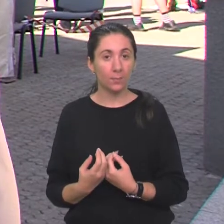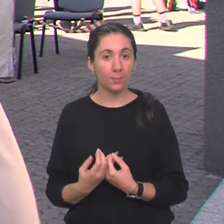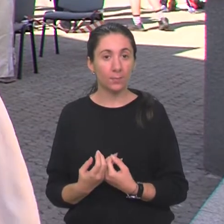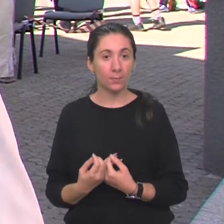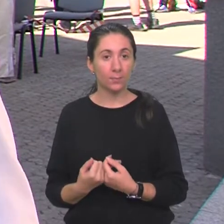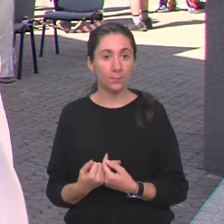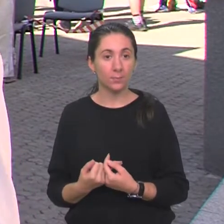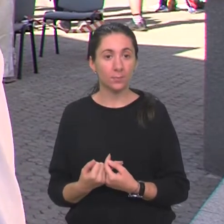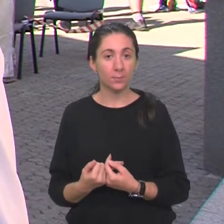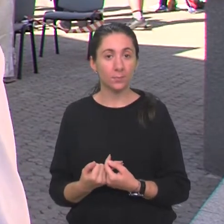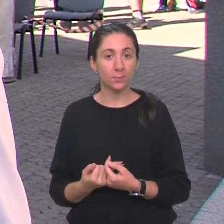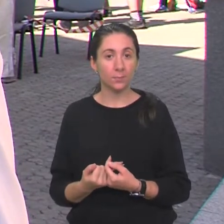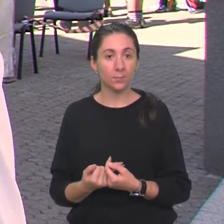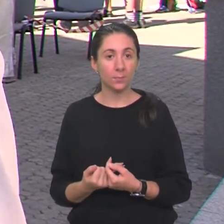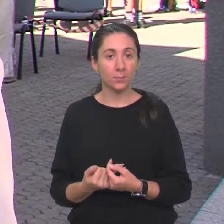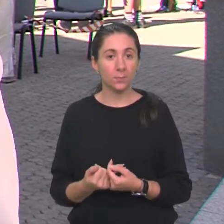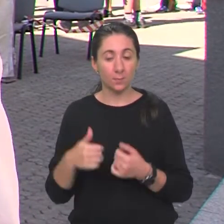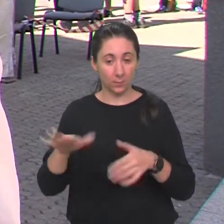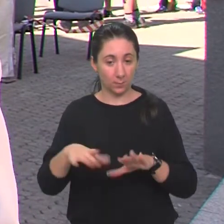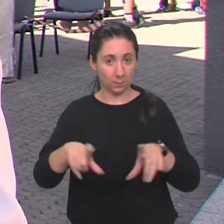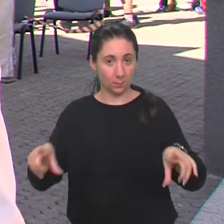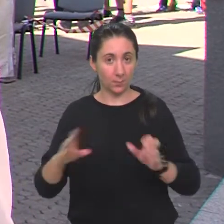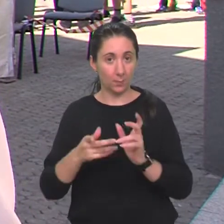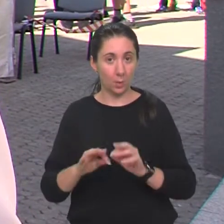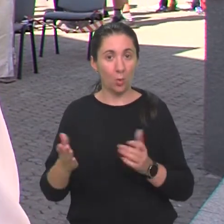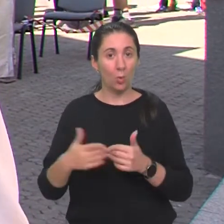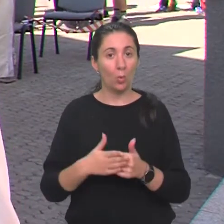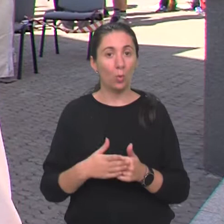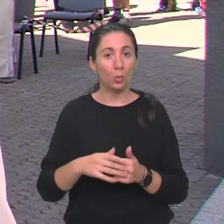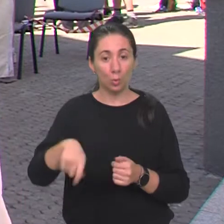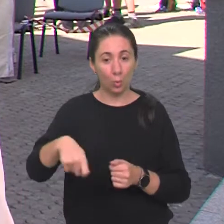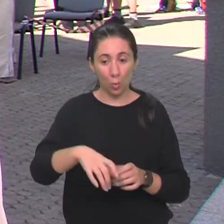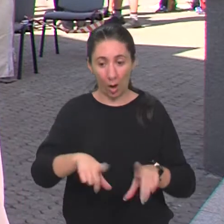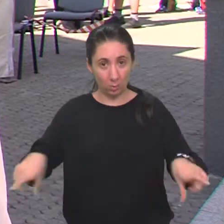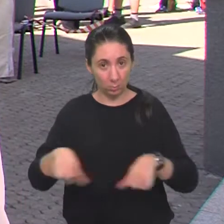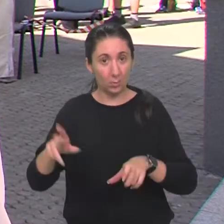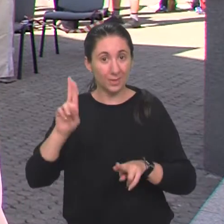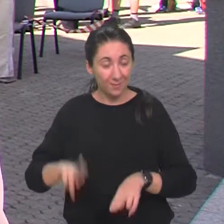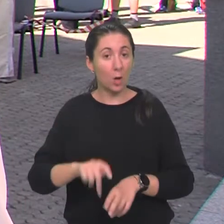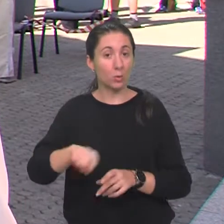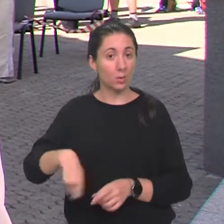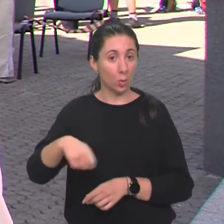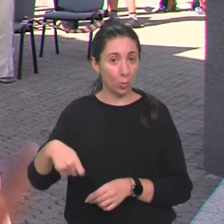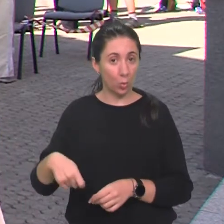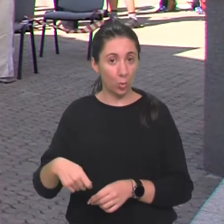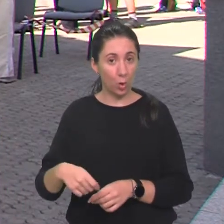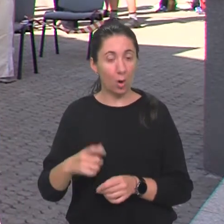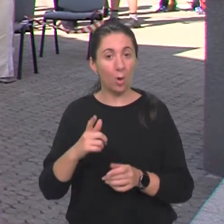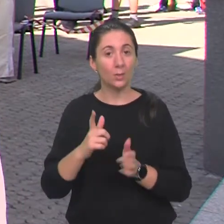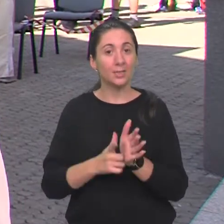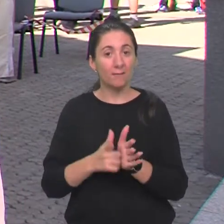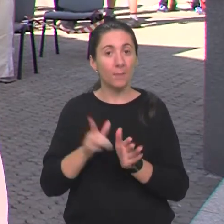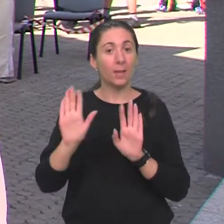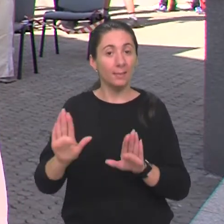znači na Bini, uz kuharske radne jedinice gdje se zaista kuhalo za vrijeme